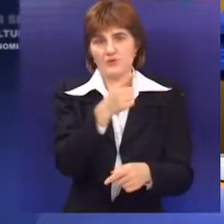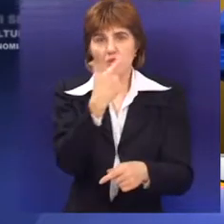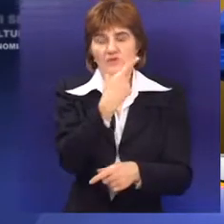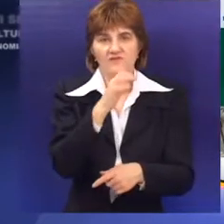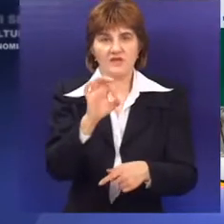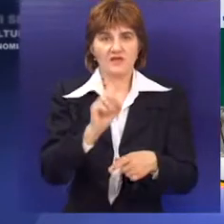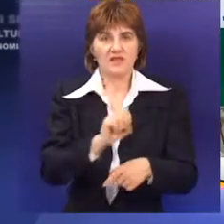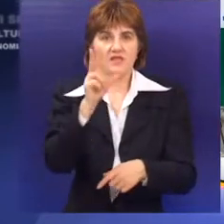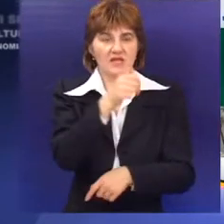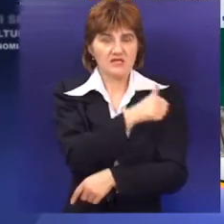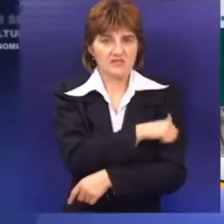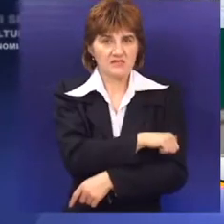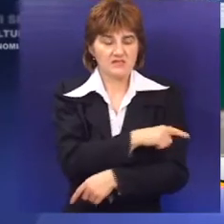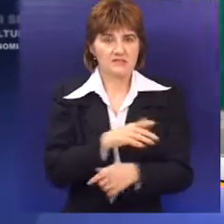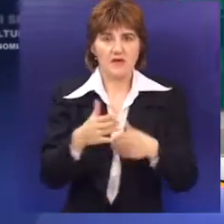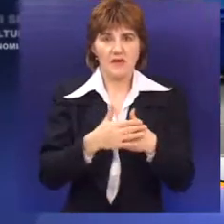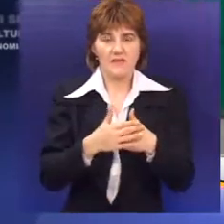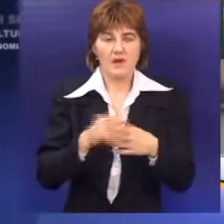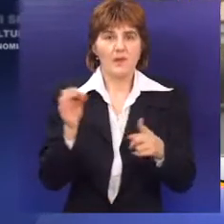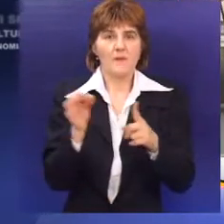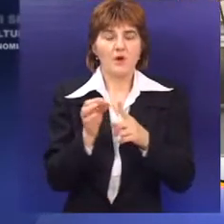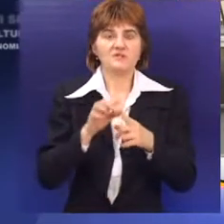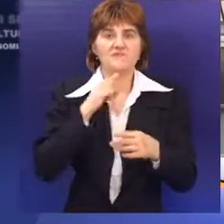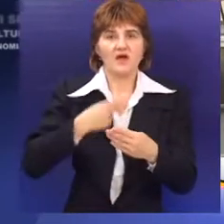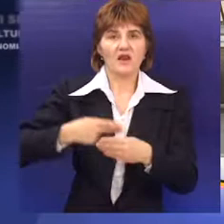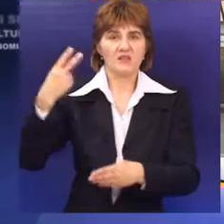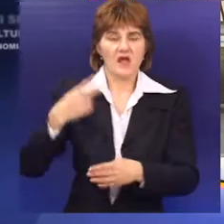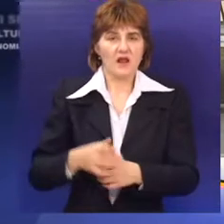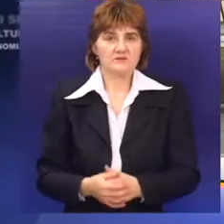Zelena ostrva će biti postiljena na radijalcu i na prozivci.